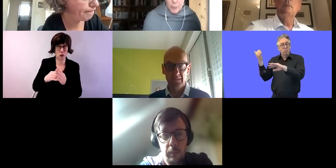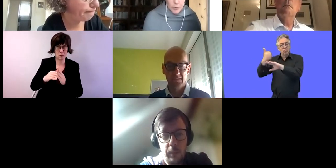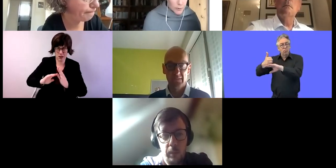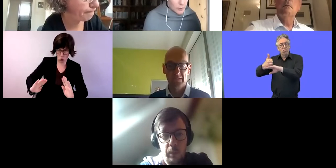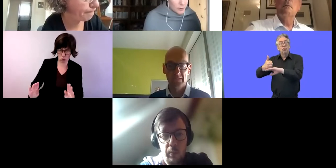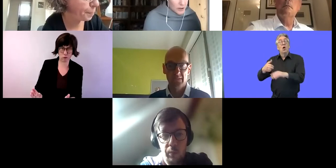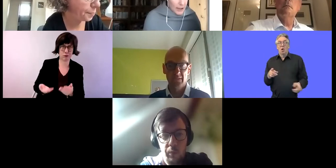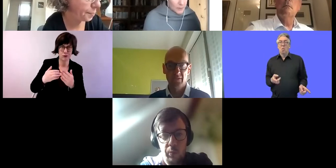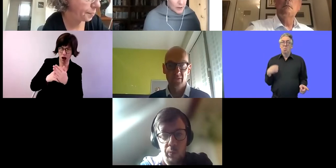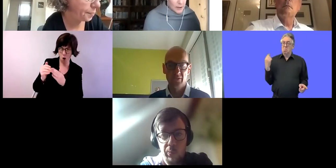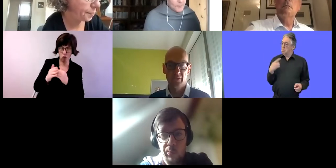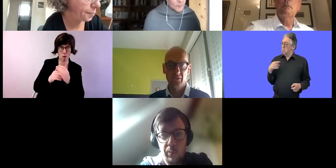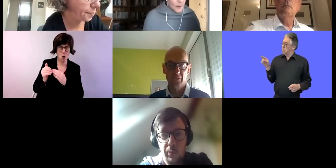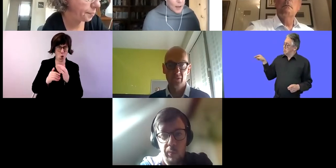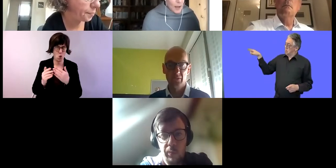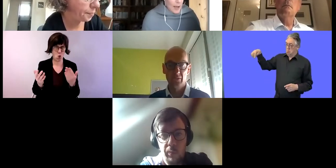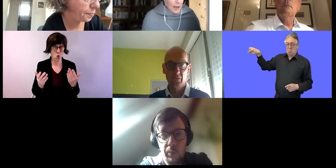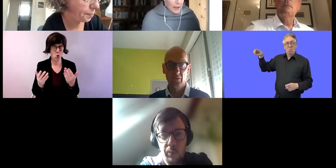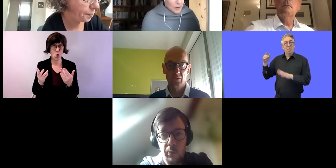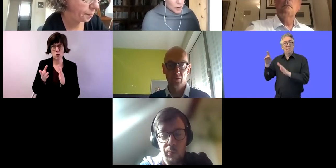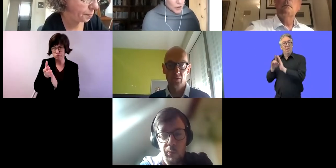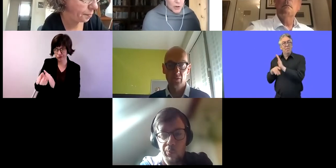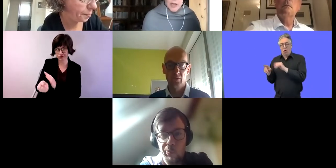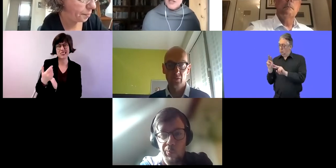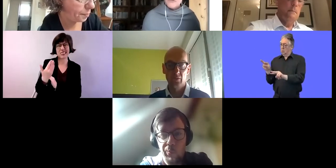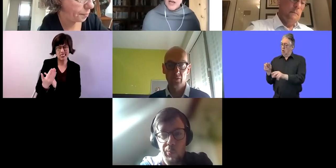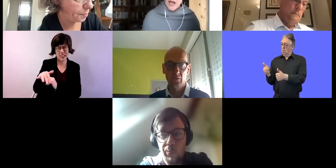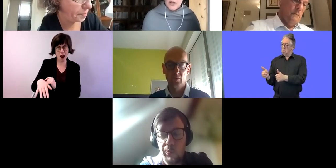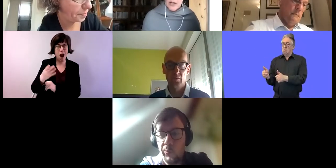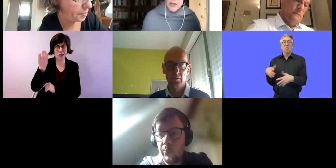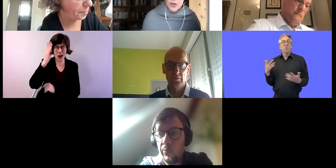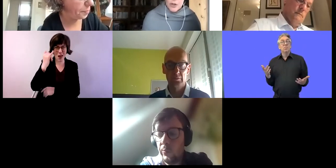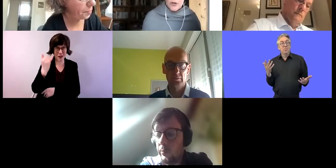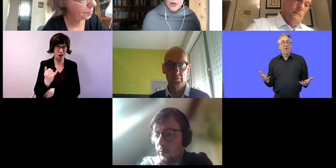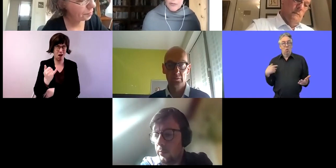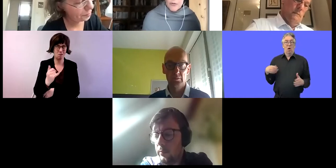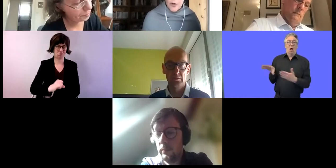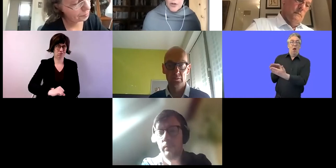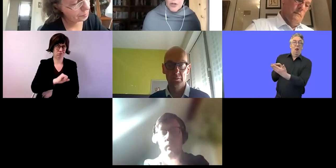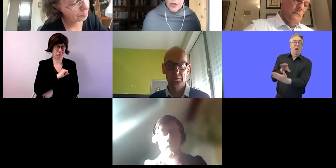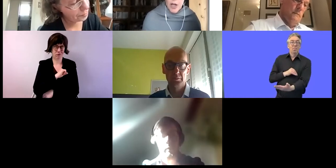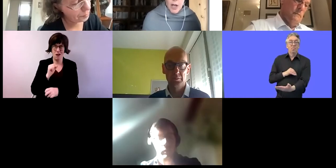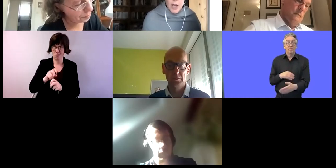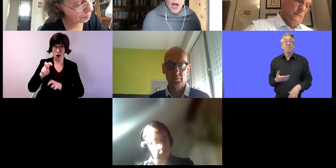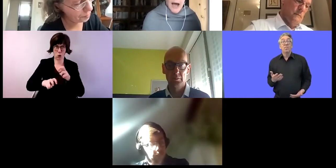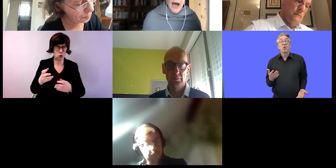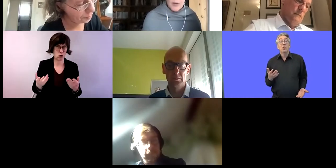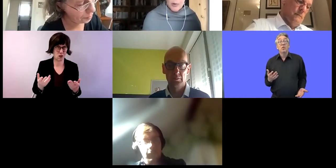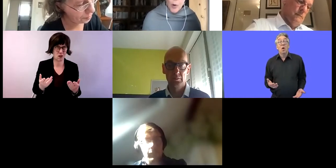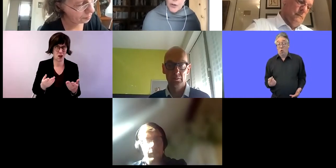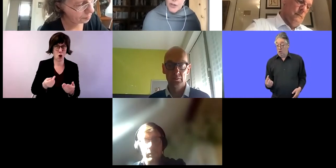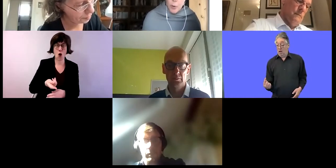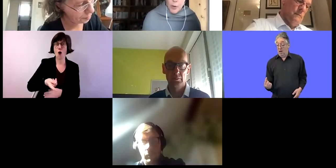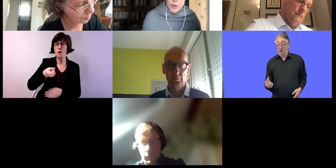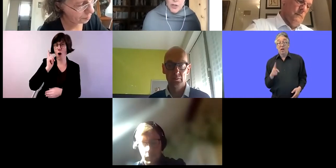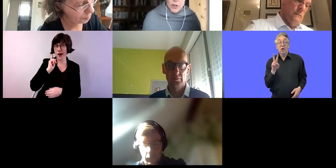aufbauen, da eben erkannt wird, dass wir hier auch viel Talent haben, das sehr wertvoll ist, das wir nutzen können. Ende des letzten Jahres hat die